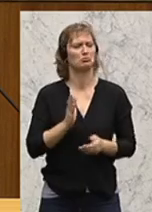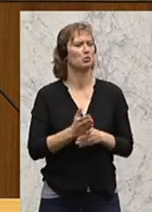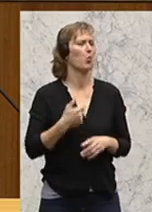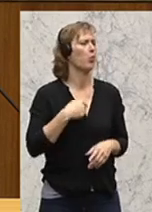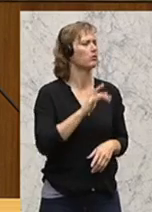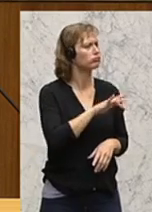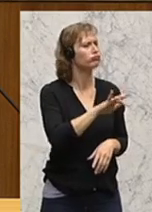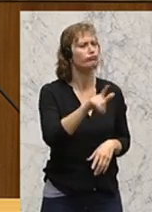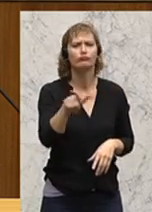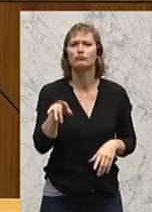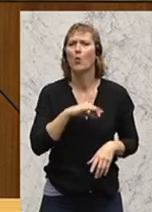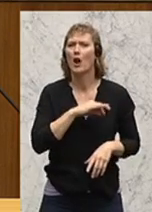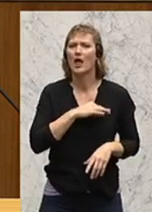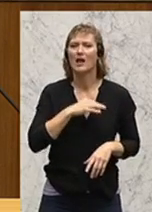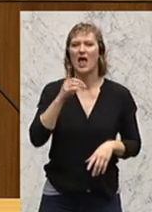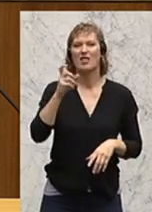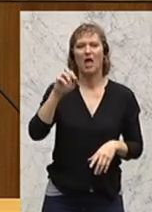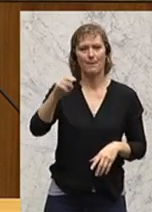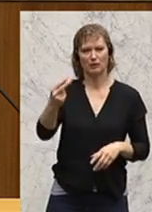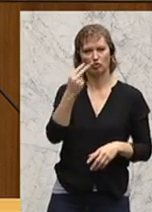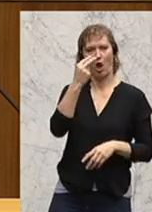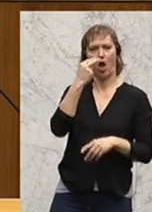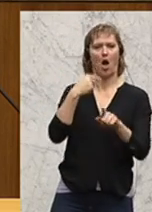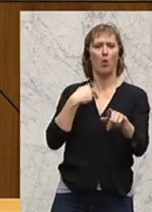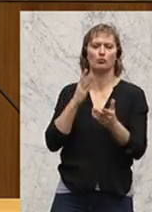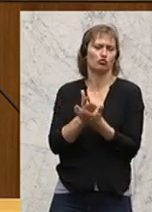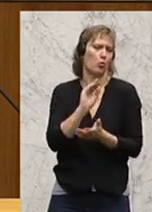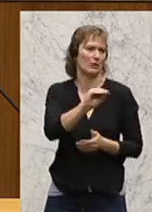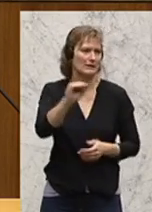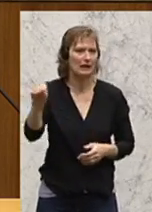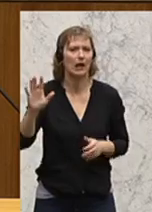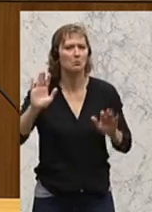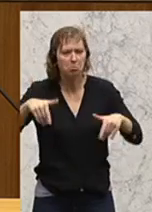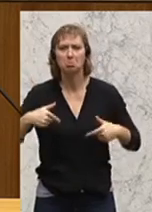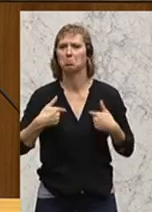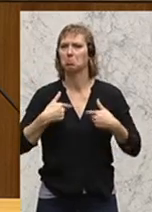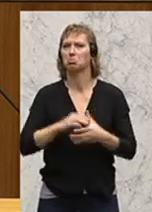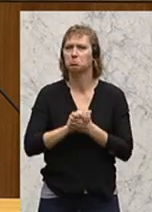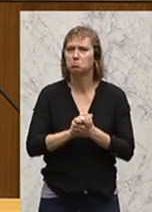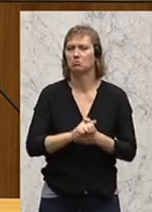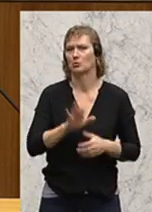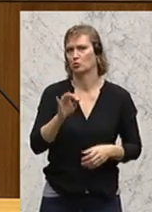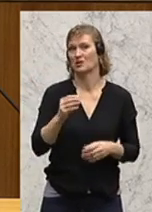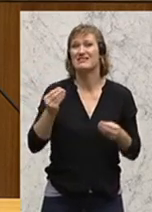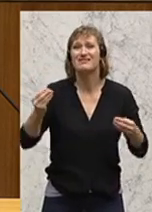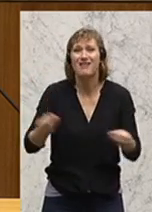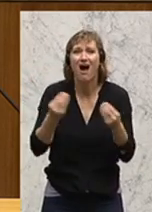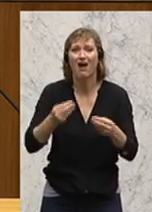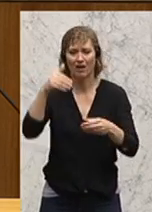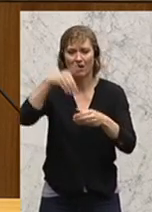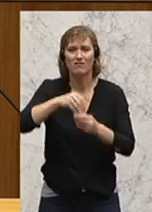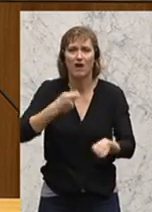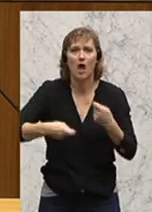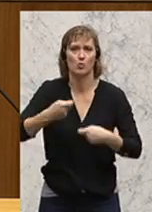schon bei allen, Kollege Daumann, weil es mir ausschaut, ich habe es auch unlängst gesagt, ich habe euch alle sehr geschätzt, weil es sachlich gelungen ist,